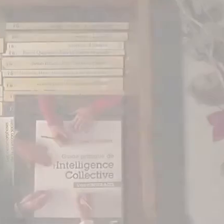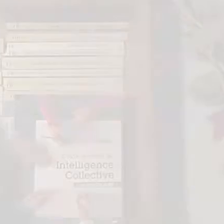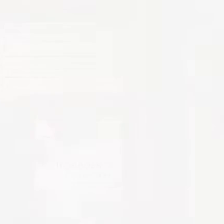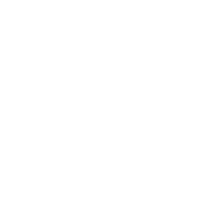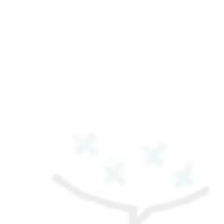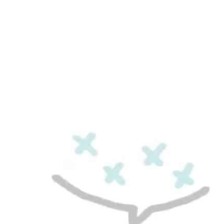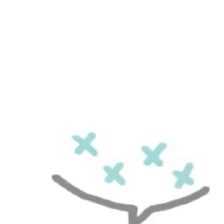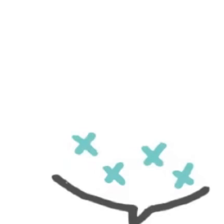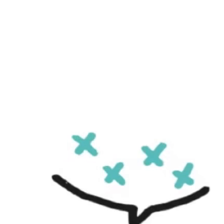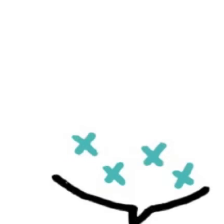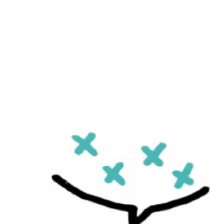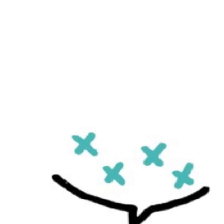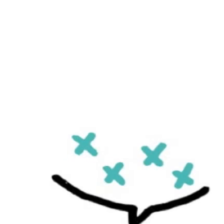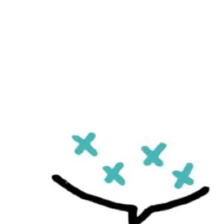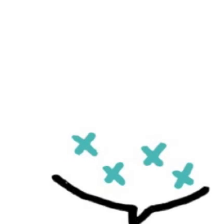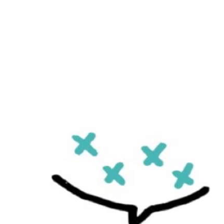égalitaire.